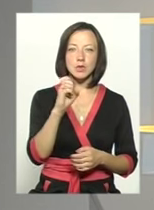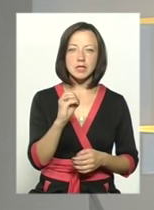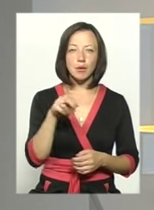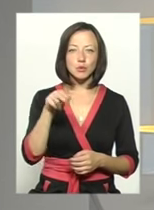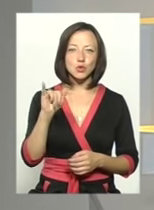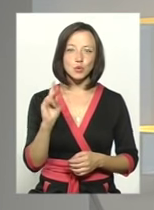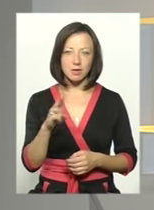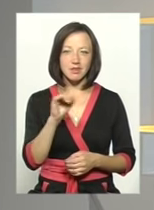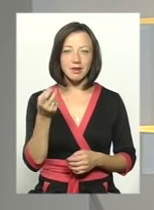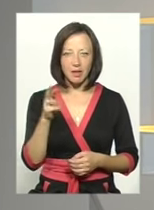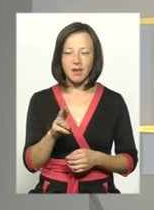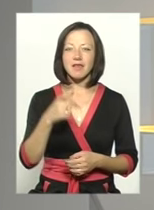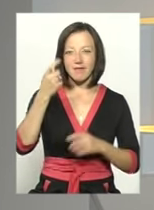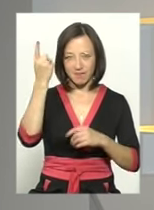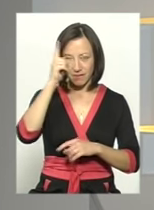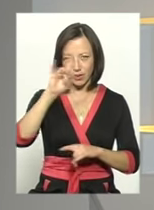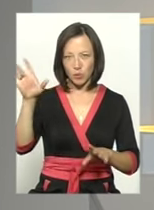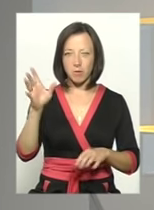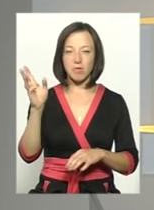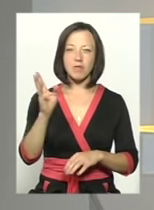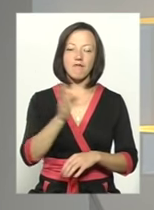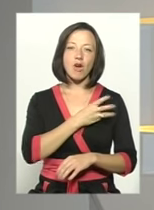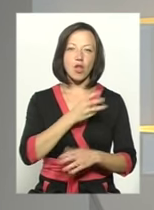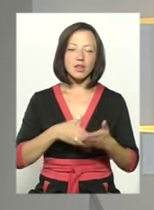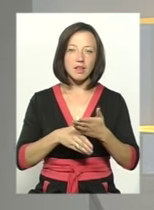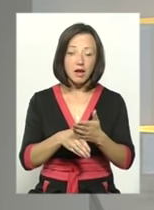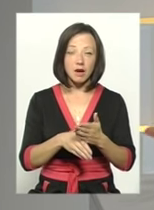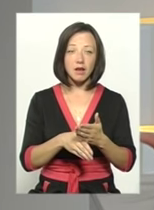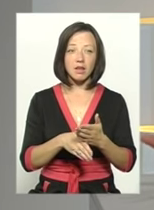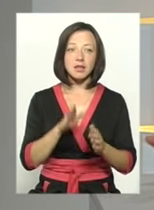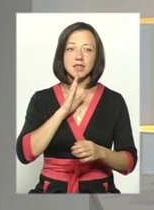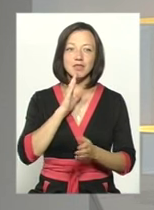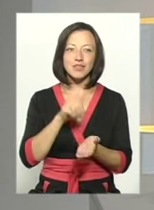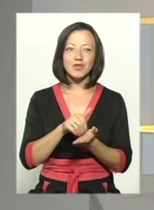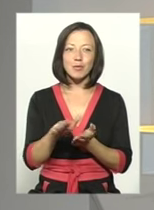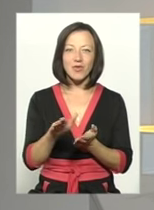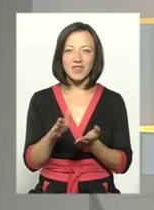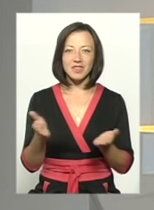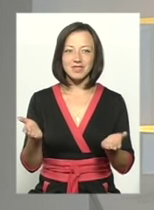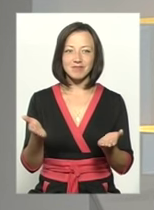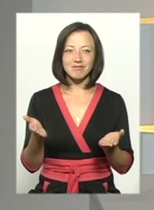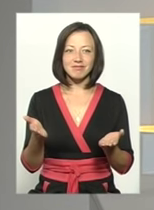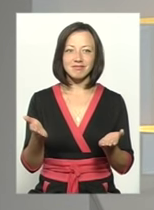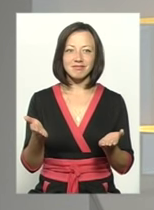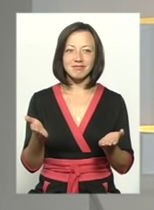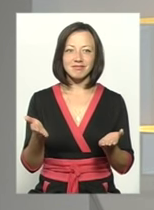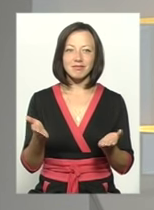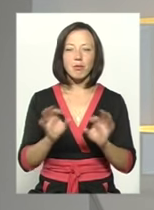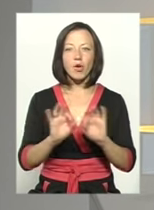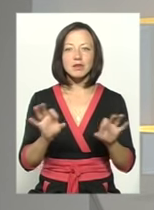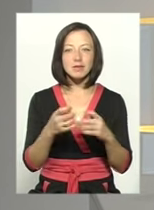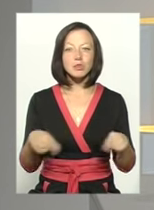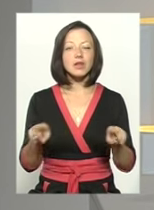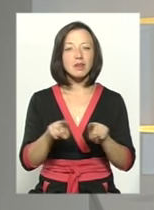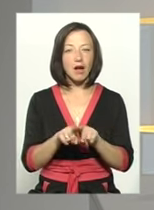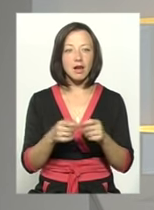відома, як волонтерка і в Хмельницькому, і на Сході. Дівчина відмовилась. Тому вона пояснила це